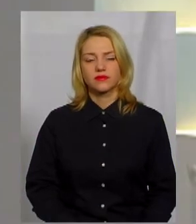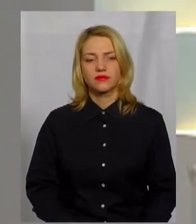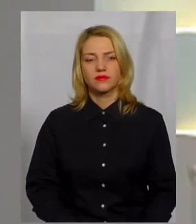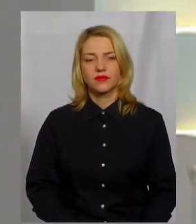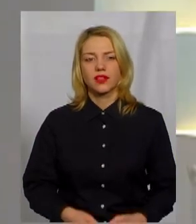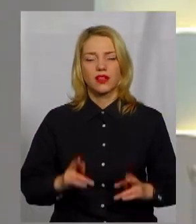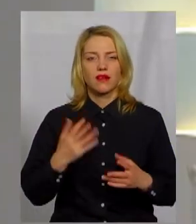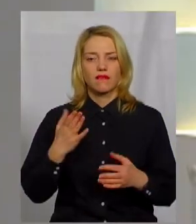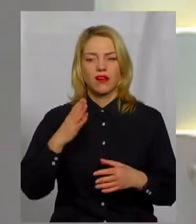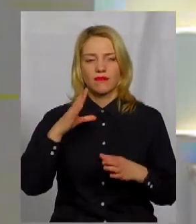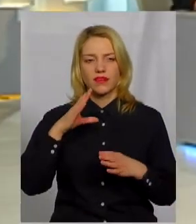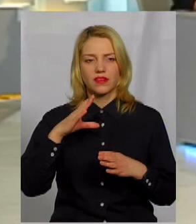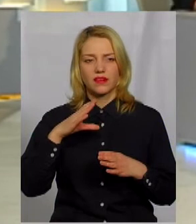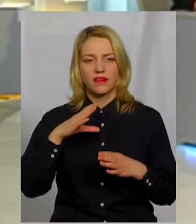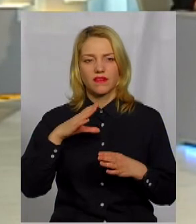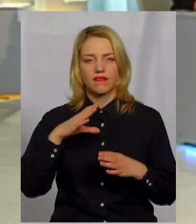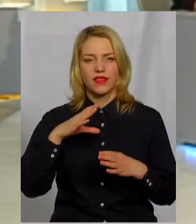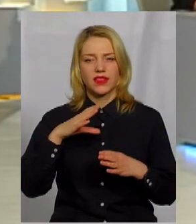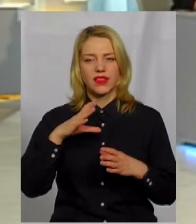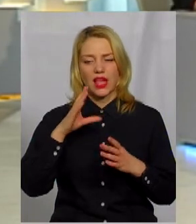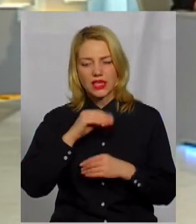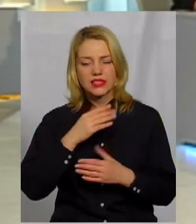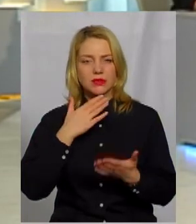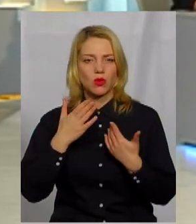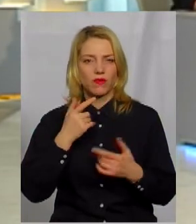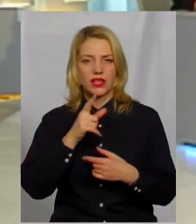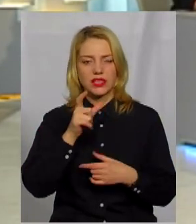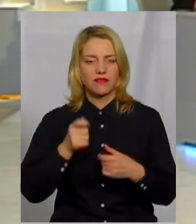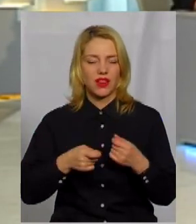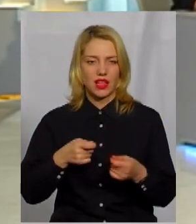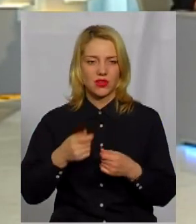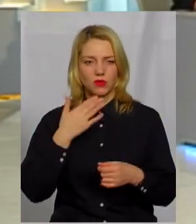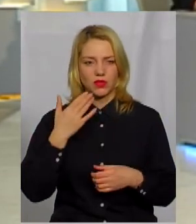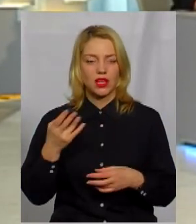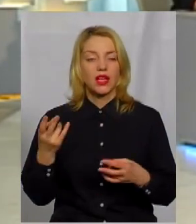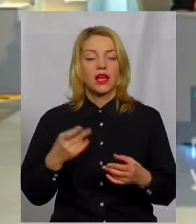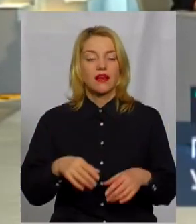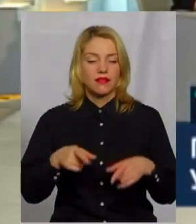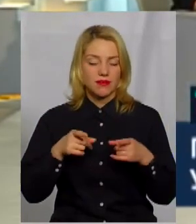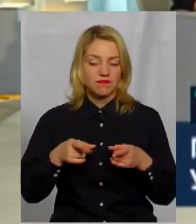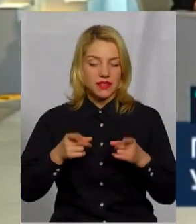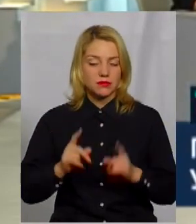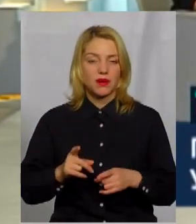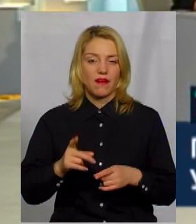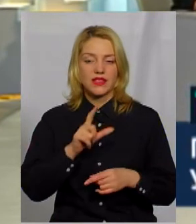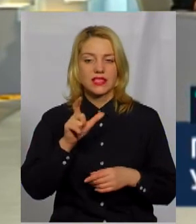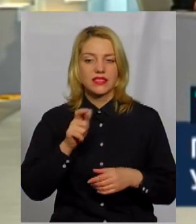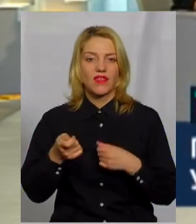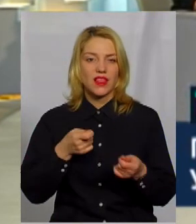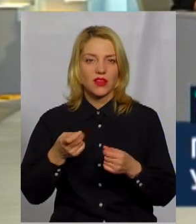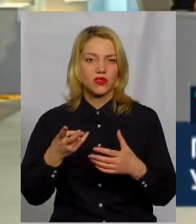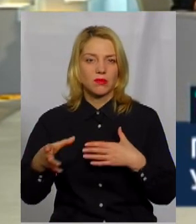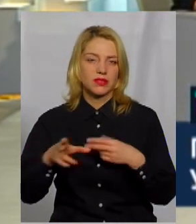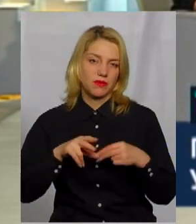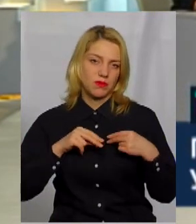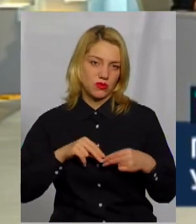Як вам вдається співпраця із владою? Насправді, з владою потрібно точно співпрацювати, тому що, щоб ми не реалізовували,